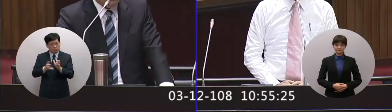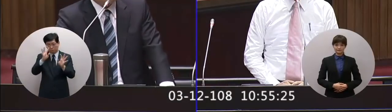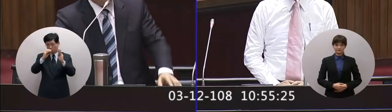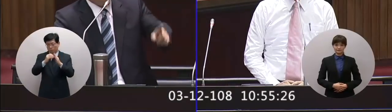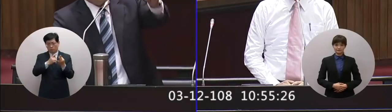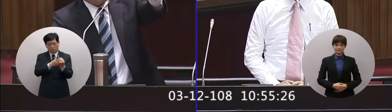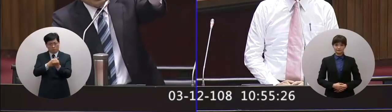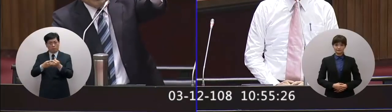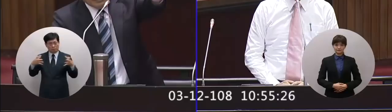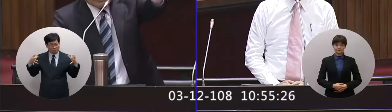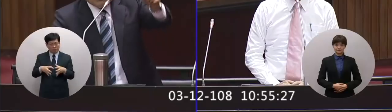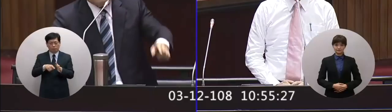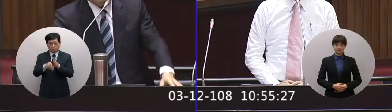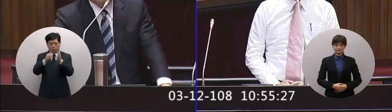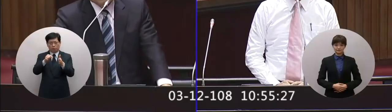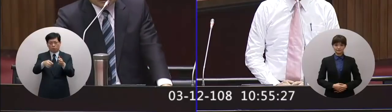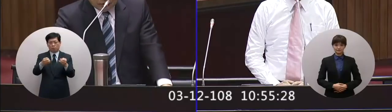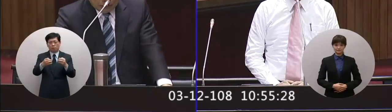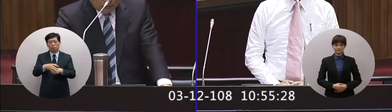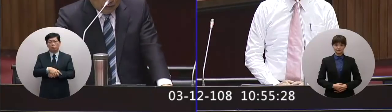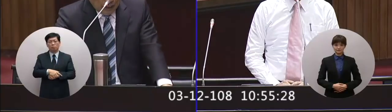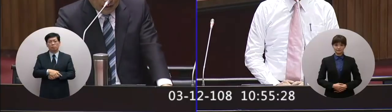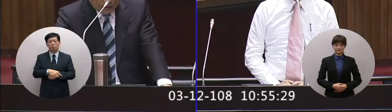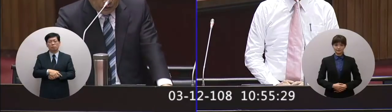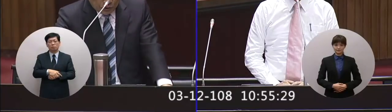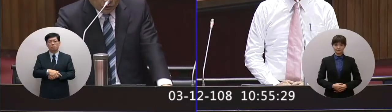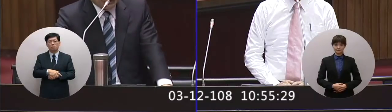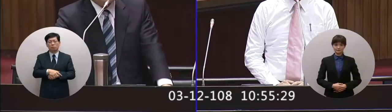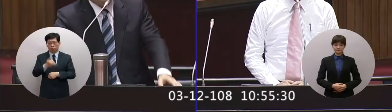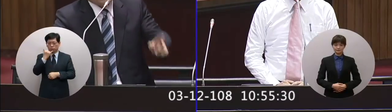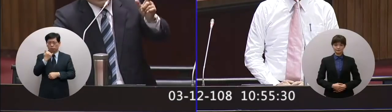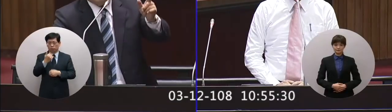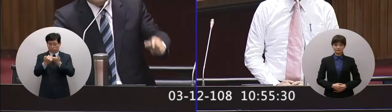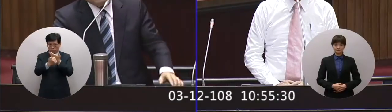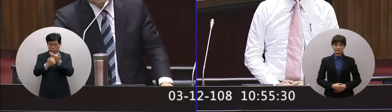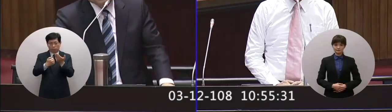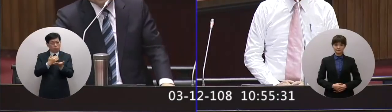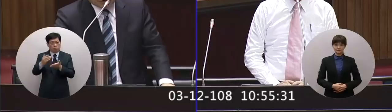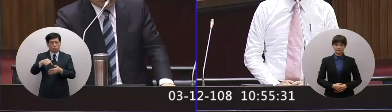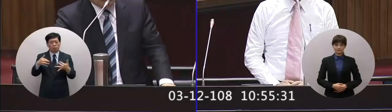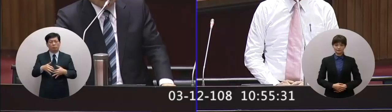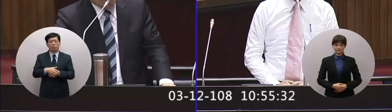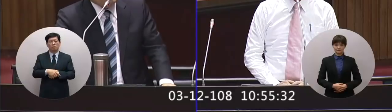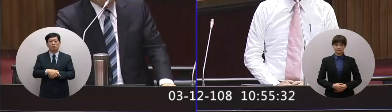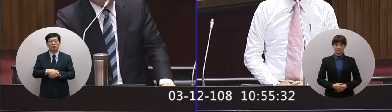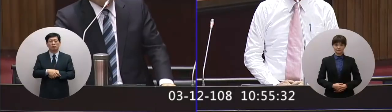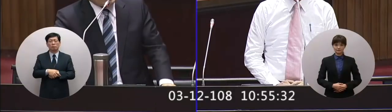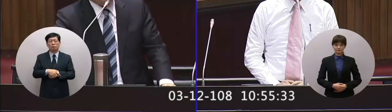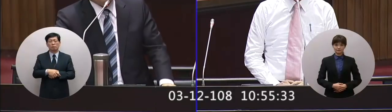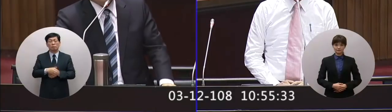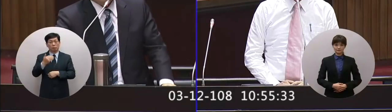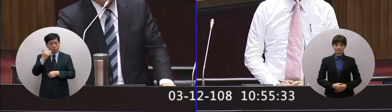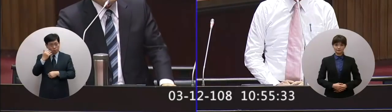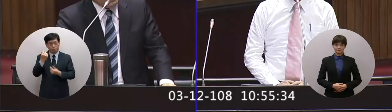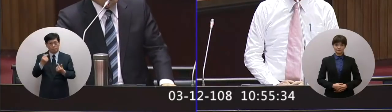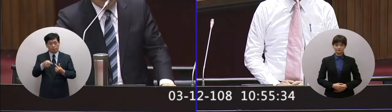查局等就是專門要討論來解決這一個問題就是有